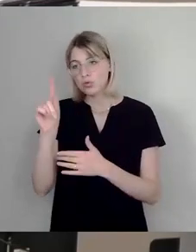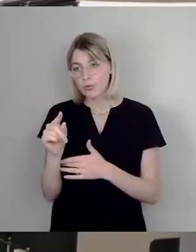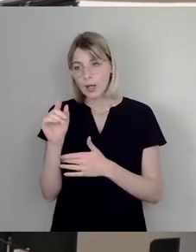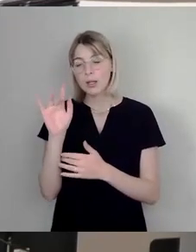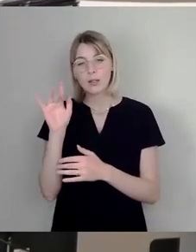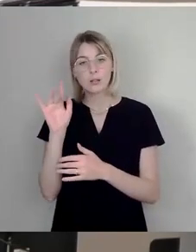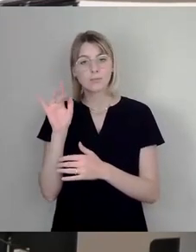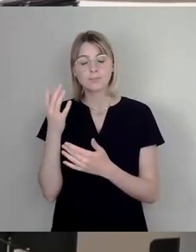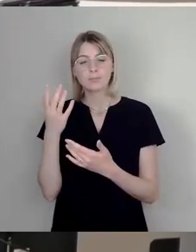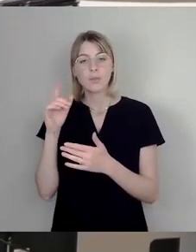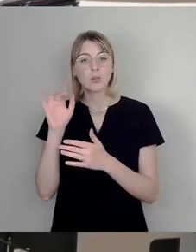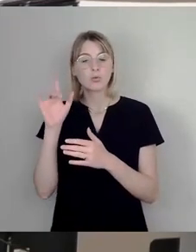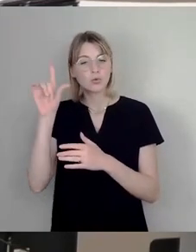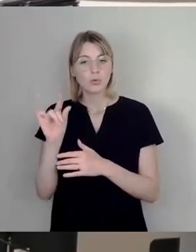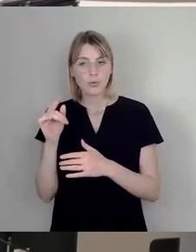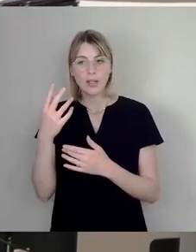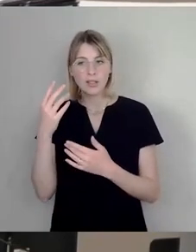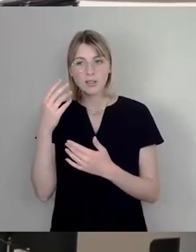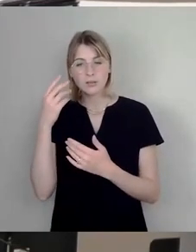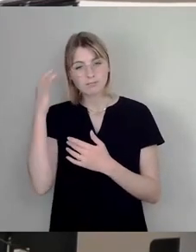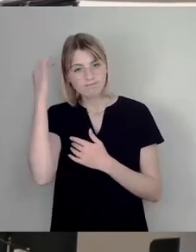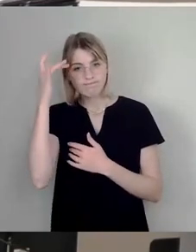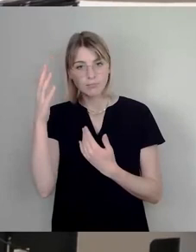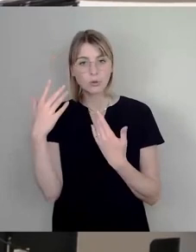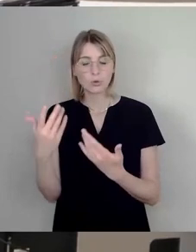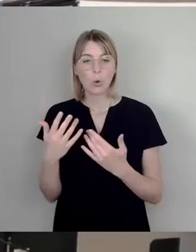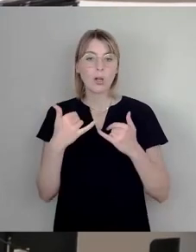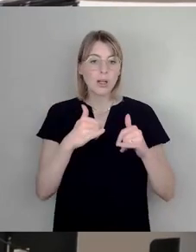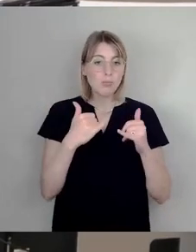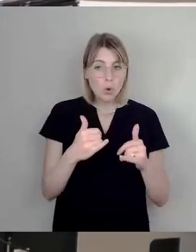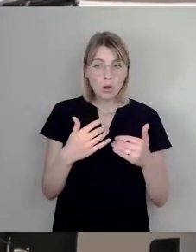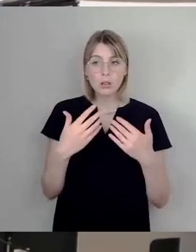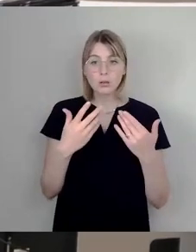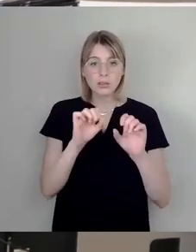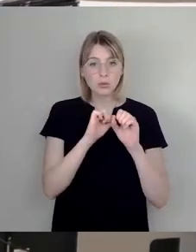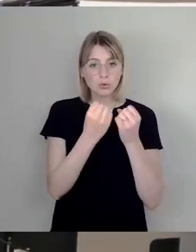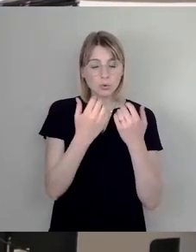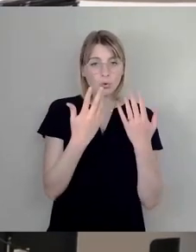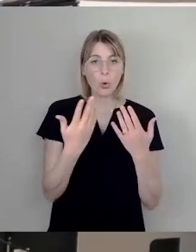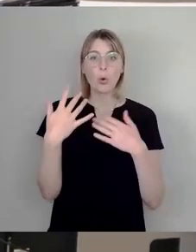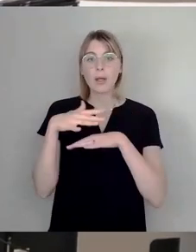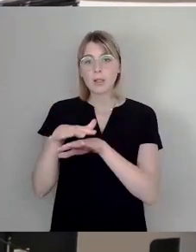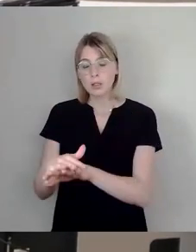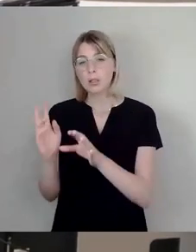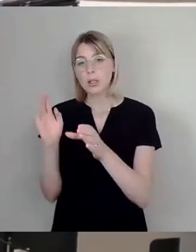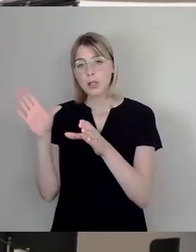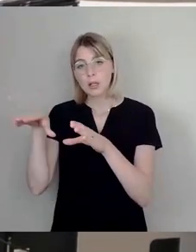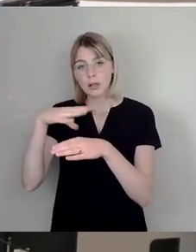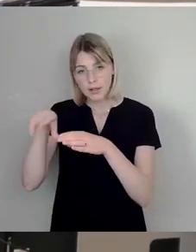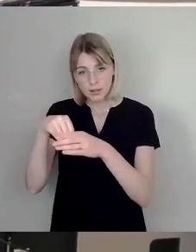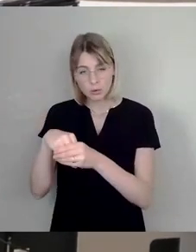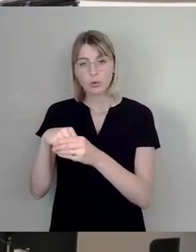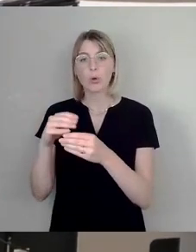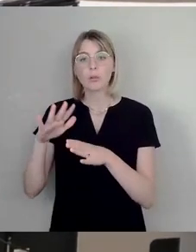Annahme des Geburtenknickes und auch die Annahme von Inklusions Integrationsplätzen, die sind wir zu wenig